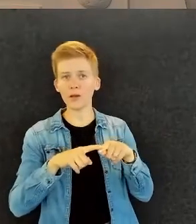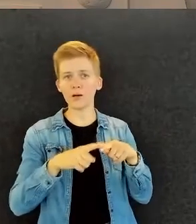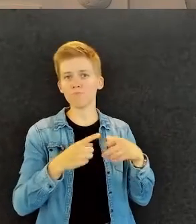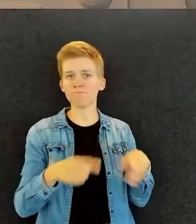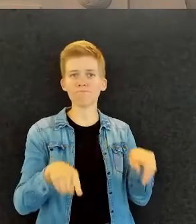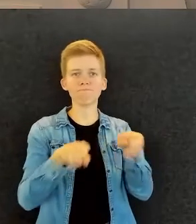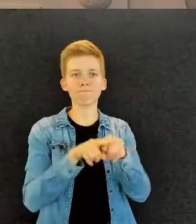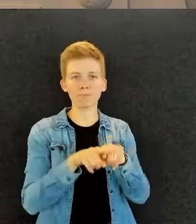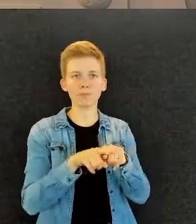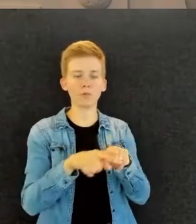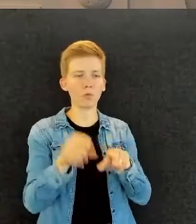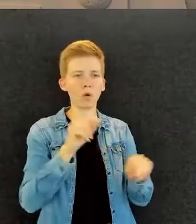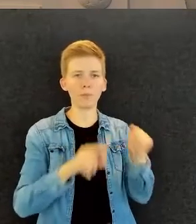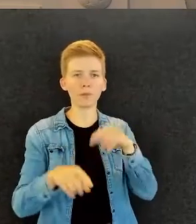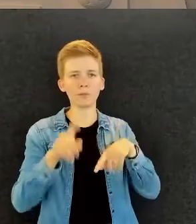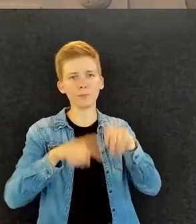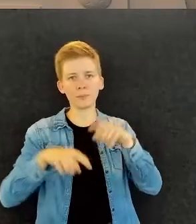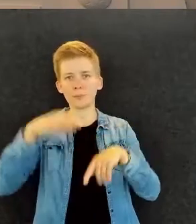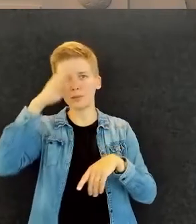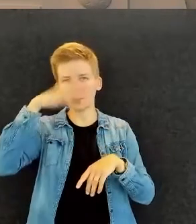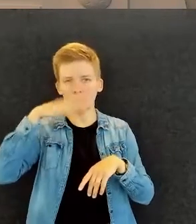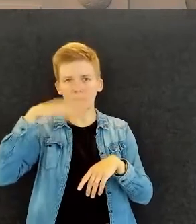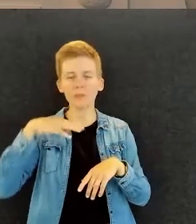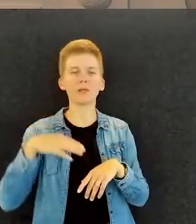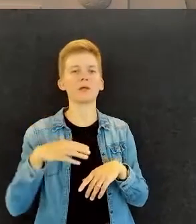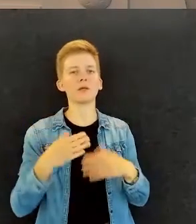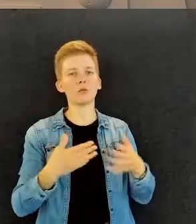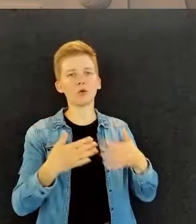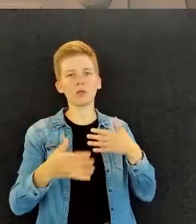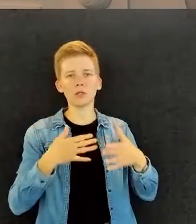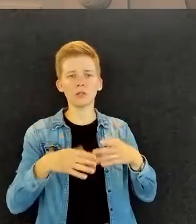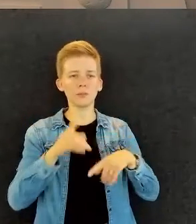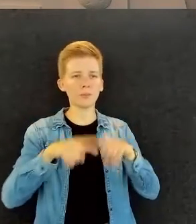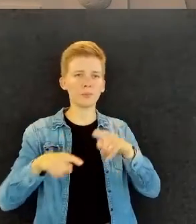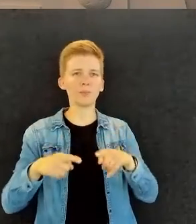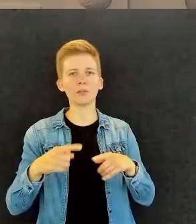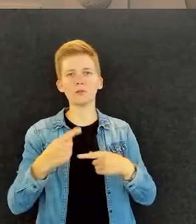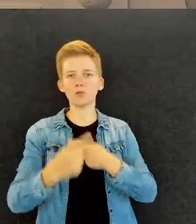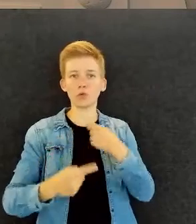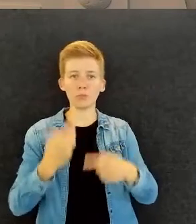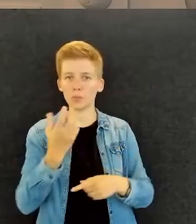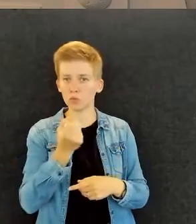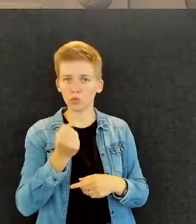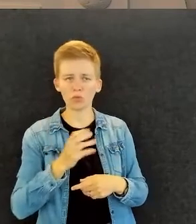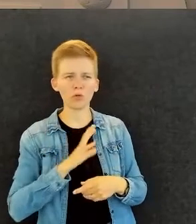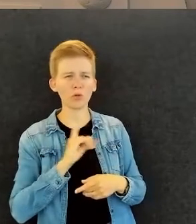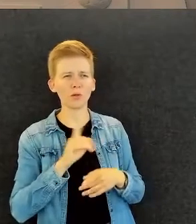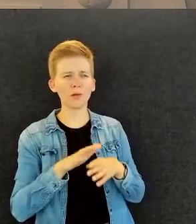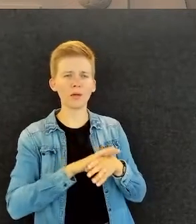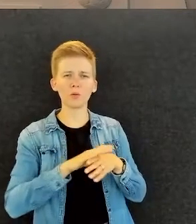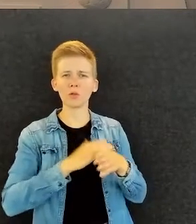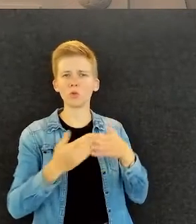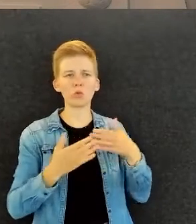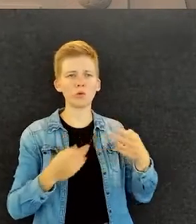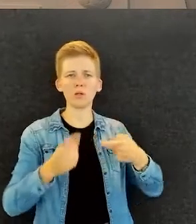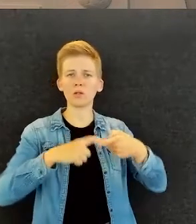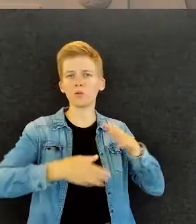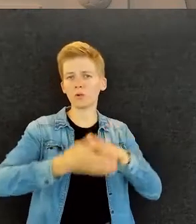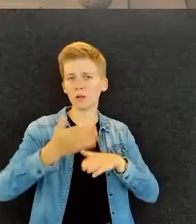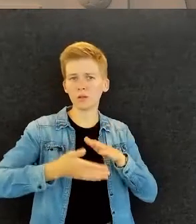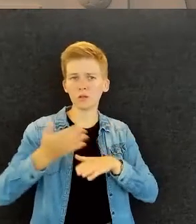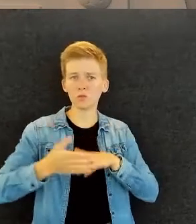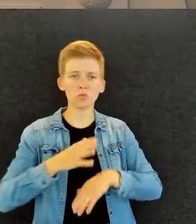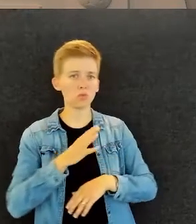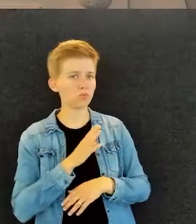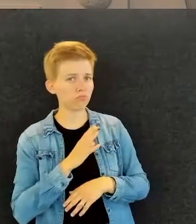työskentelemässä erilaisia ihmisiä, joilla on erilaisia toimintakykyjä ja näin. Onko jotakin tämmöisiä käytännön työhön liittyviä ratkaisuja,